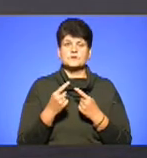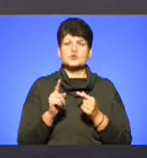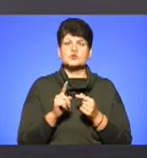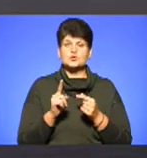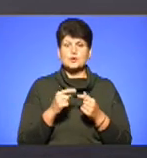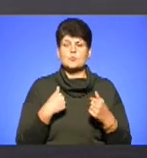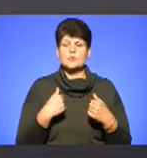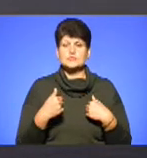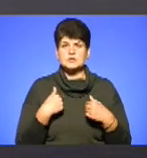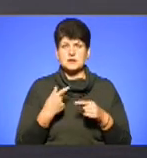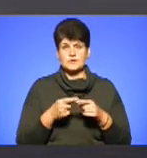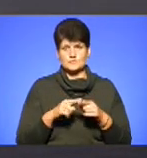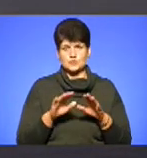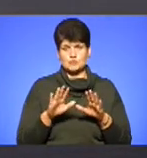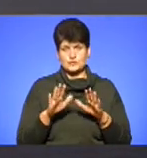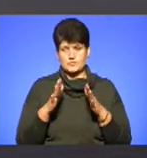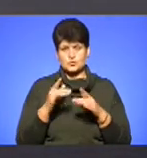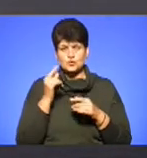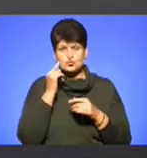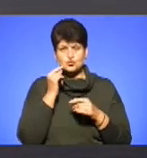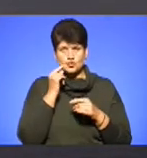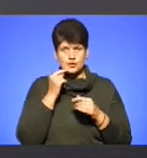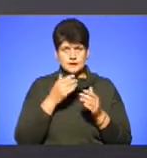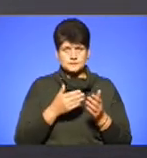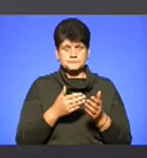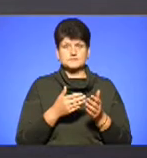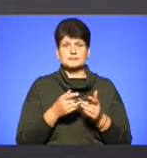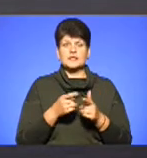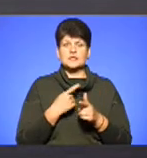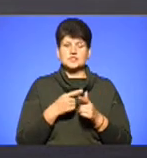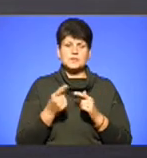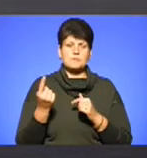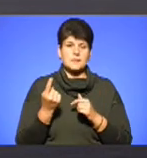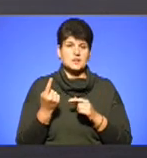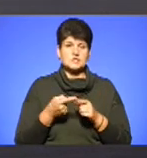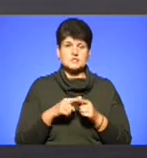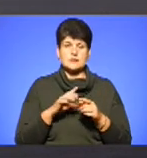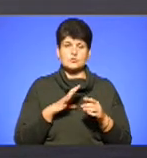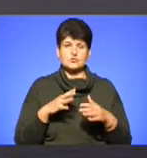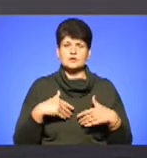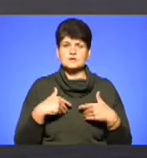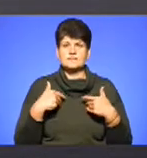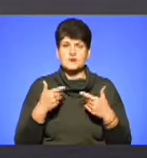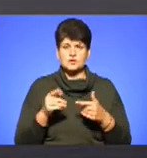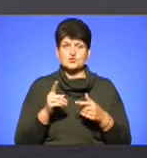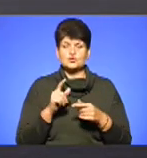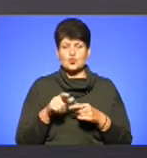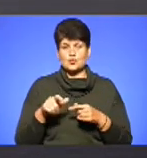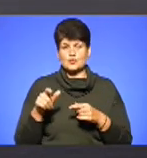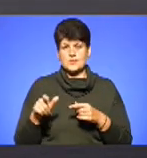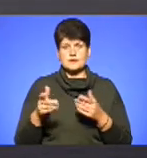що постраждали в цьому випадку бджоли. Чи перше це було звернення щодо людей, які